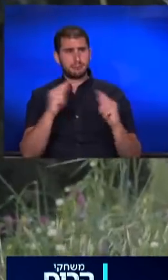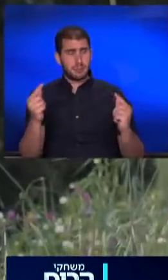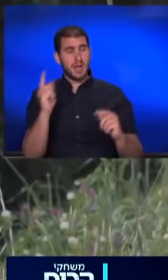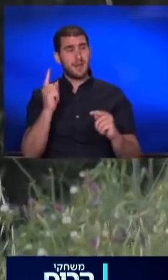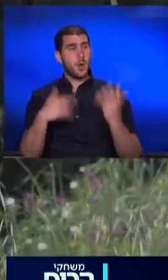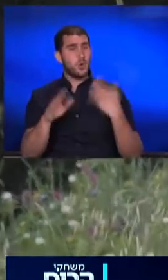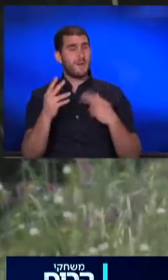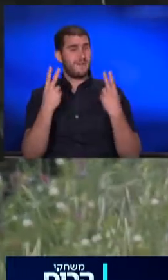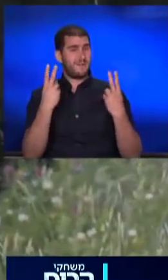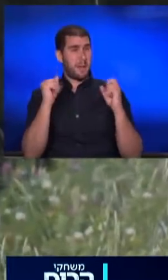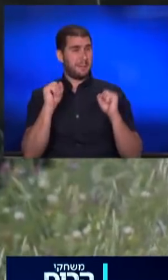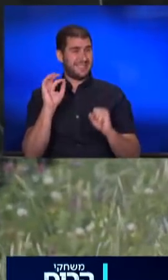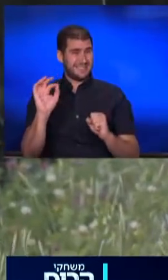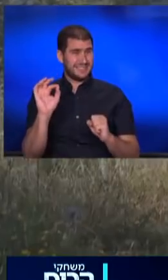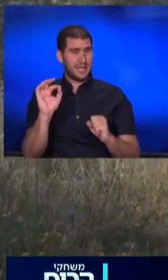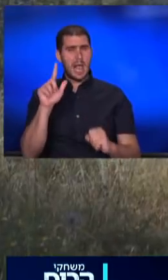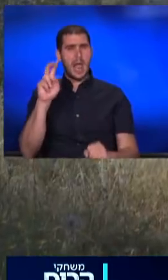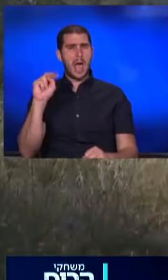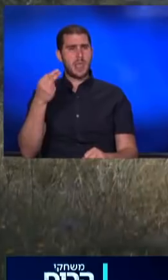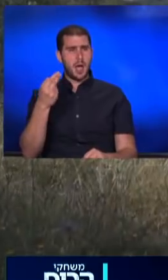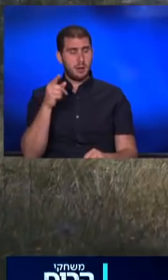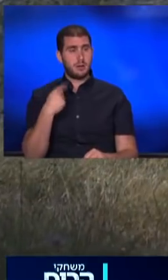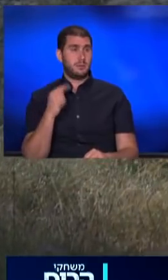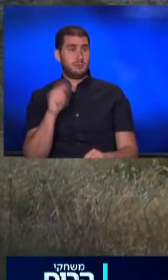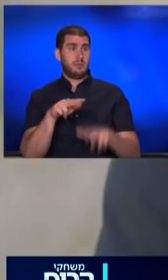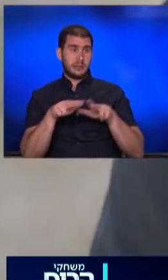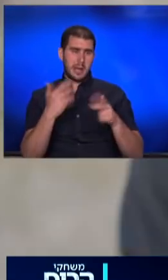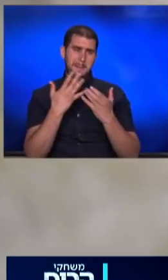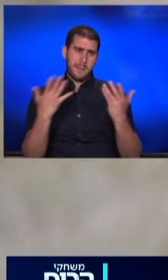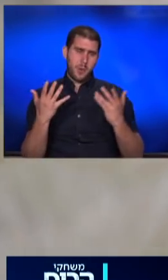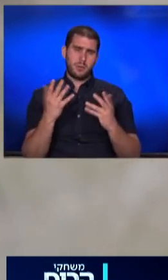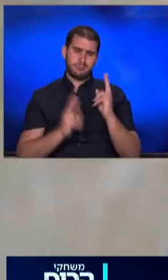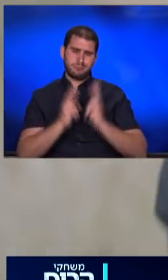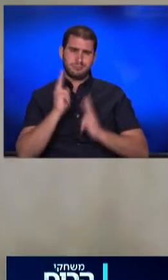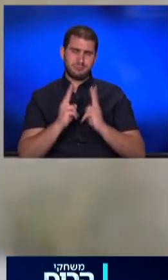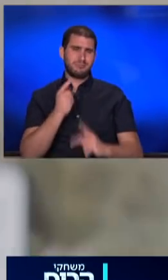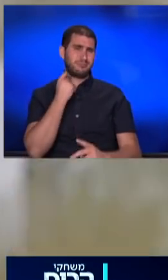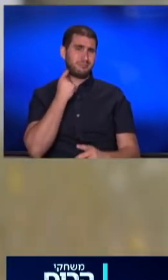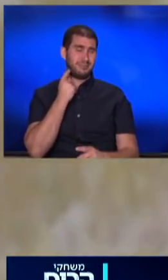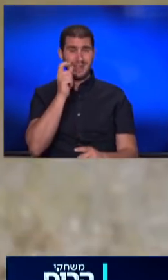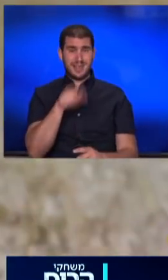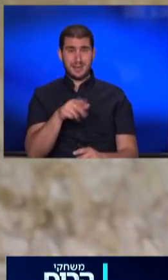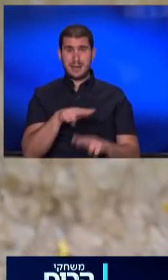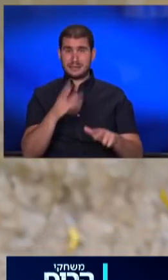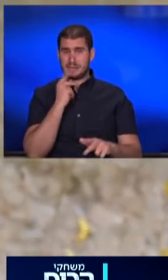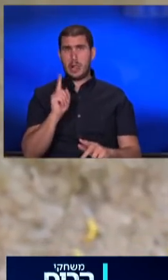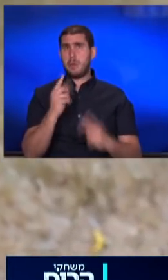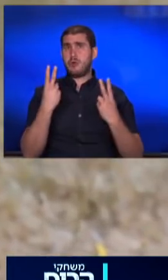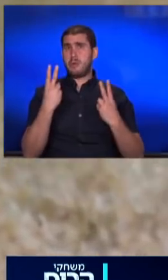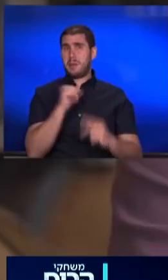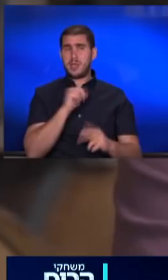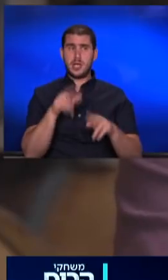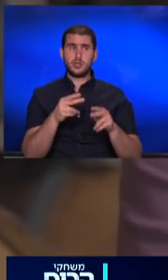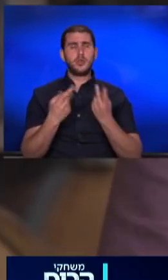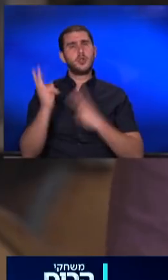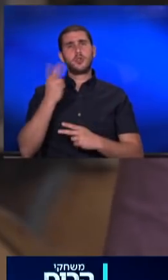הבסיס העיקרי שלו זה לענה. כשגעתי לארץ, היה לי ברור של לעצר ורמוד איטלקי בארץ ישראל, זה לא מה שמעניין אותי. יש מספיק ויותר